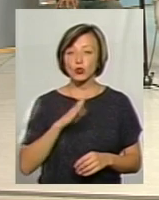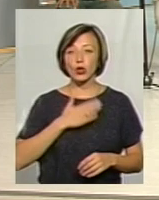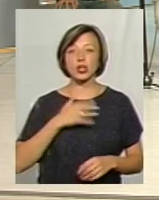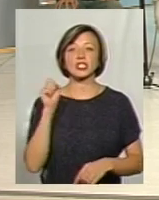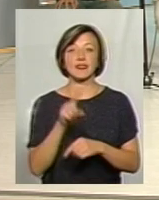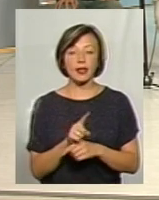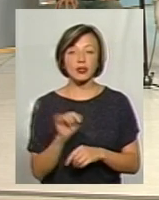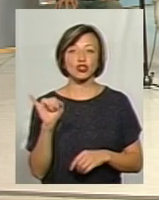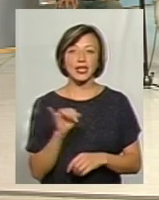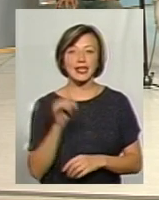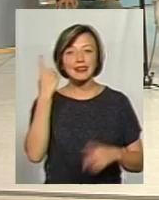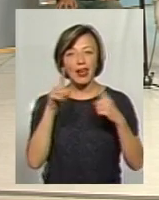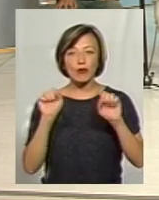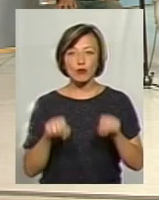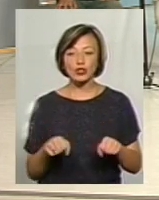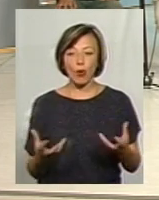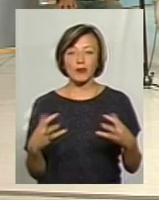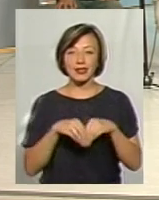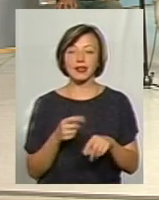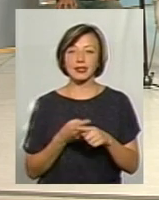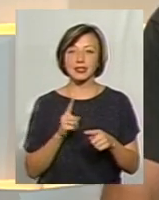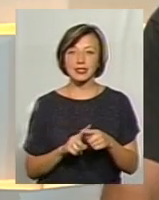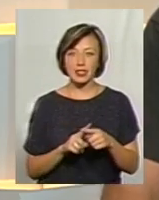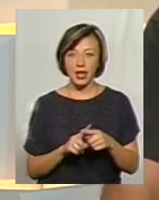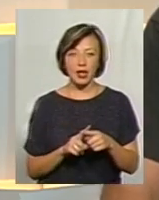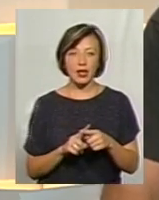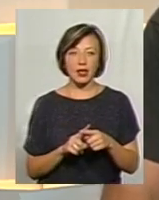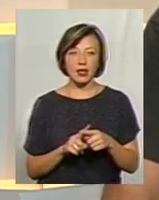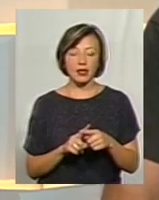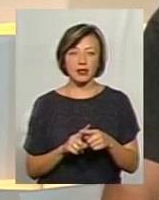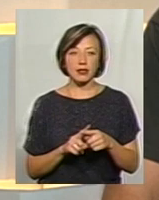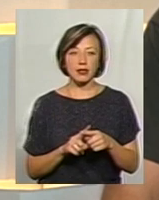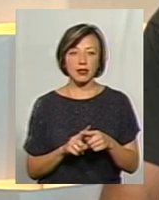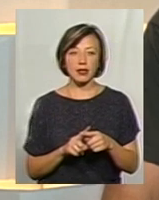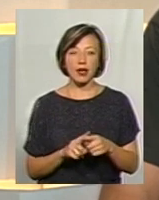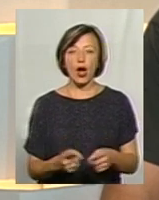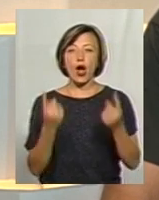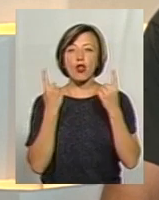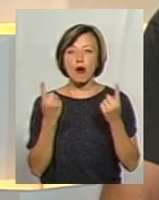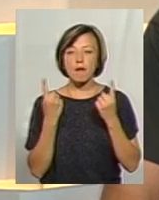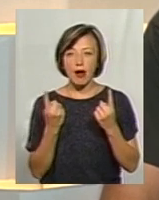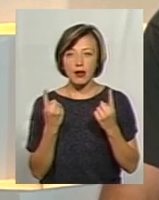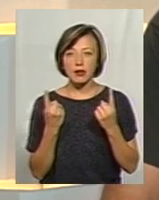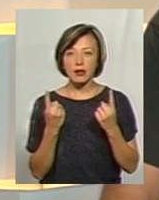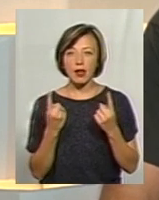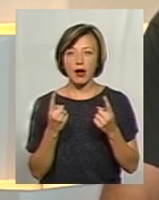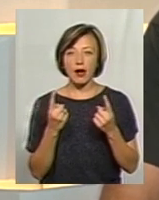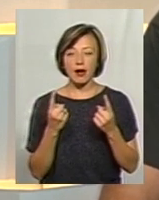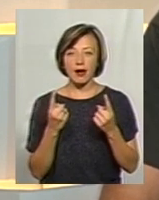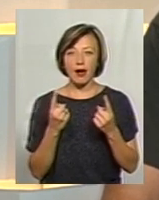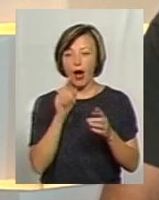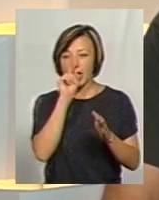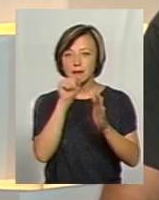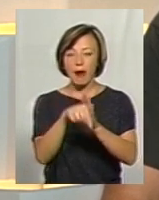задача і ідея, яка може нас всіх об'єднати — це експансія, просто глобальна експансія України в